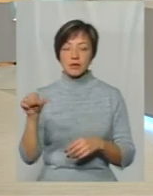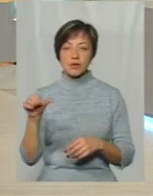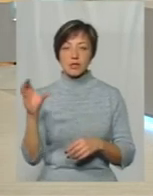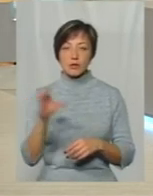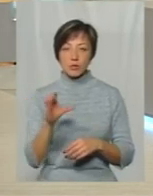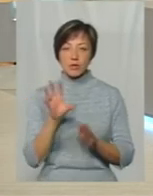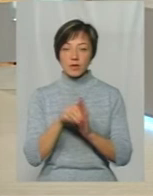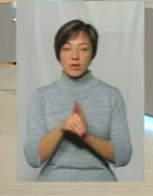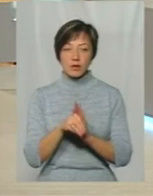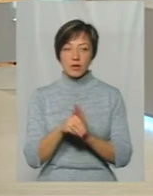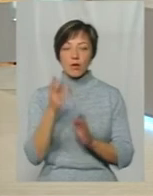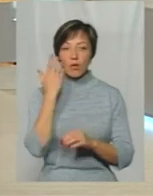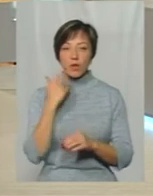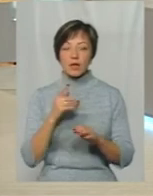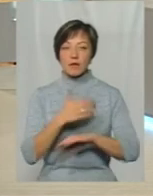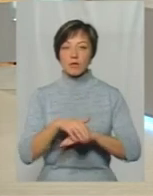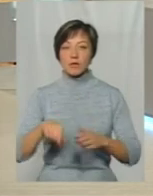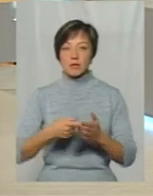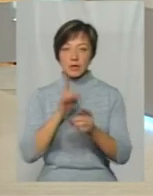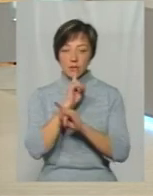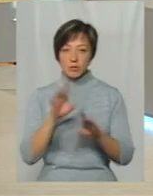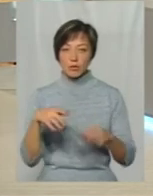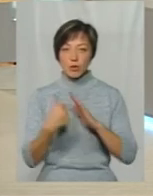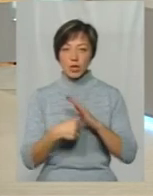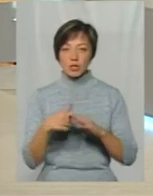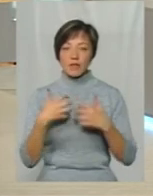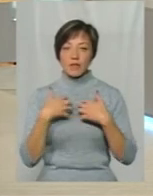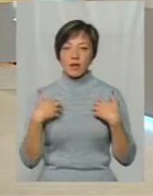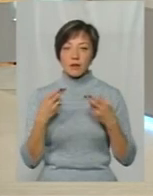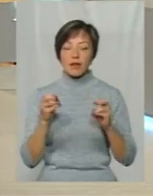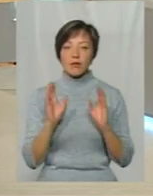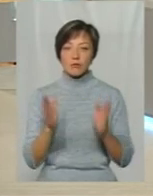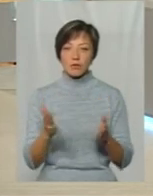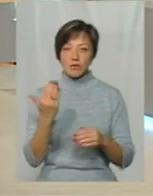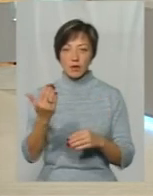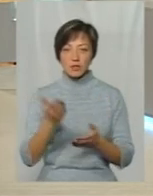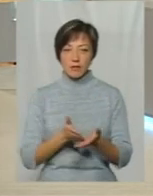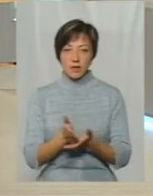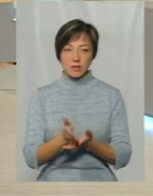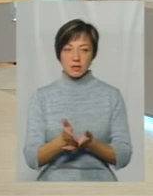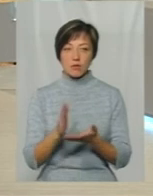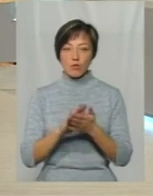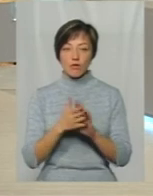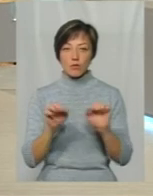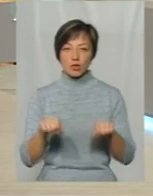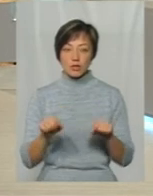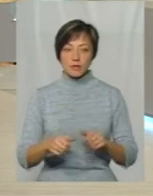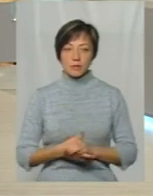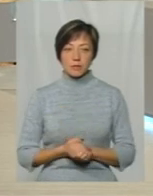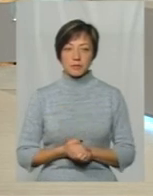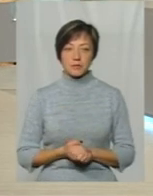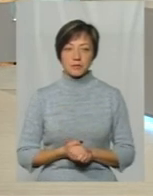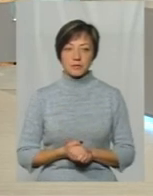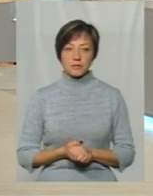Вкладіться, будь ласка Коли на вулицях міста не буде бродячих тварин І де вони будуть? От ваша версія, за яких умов це може бути? Прошу, пані